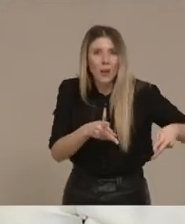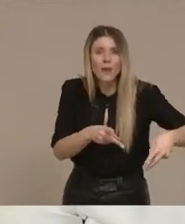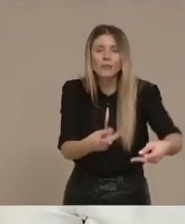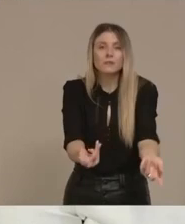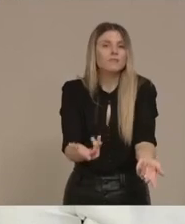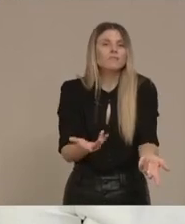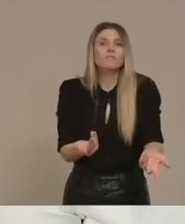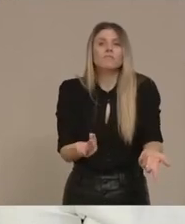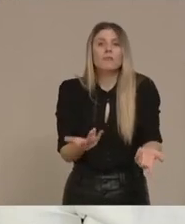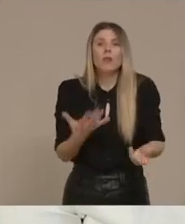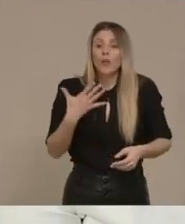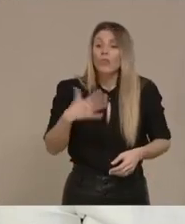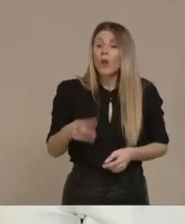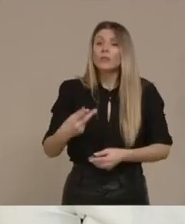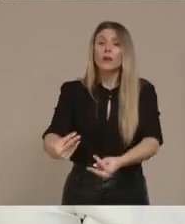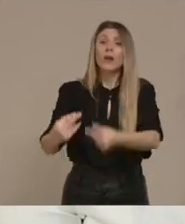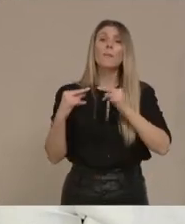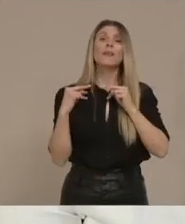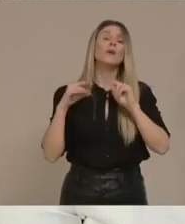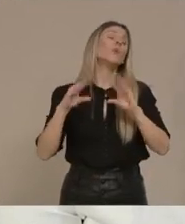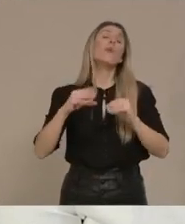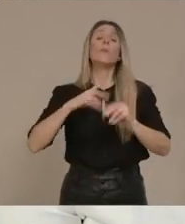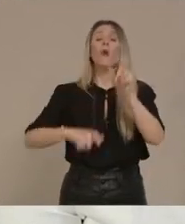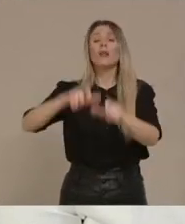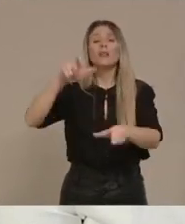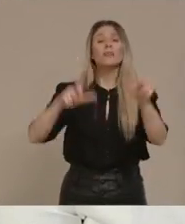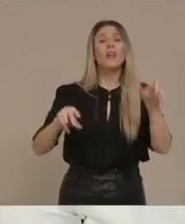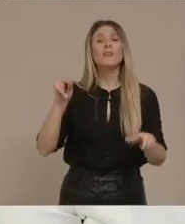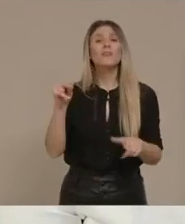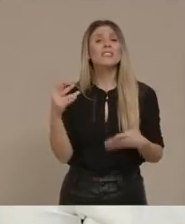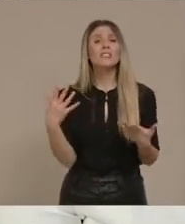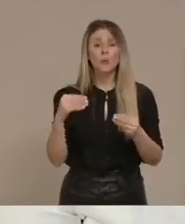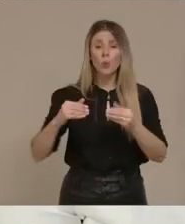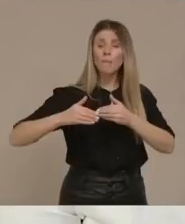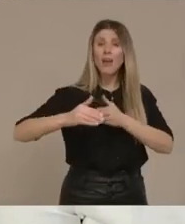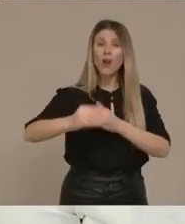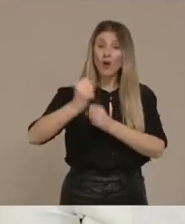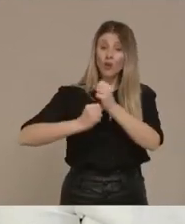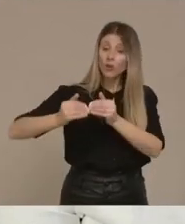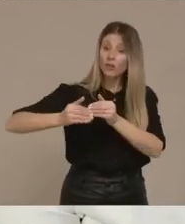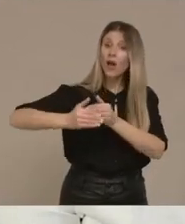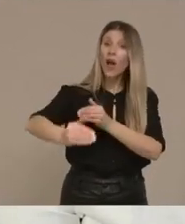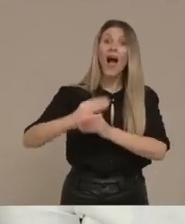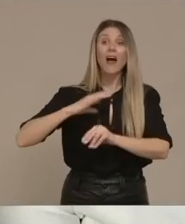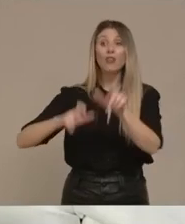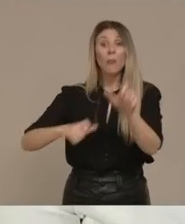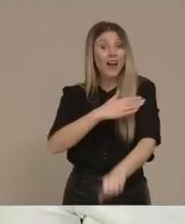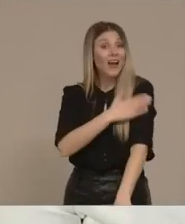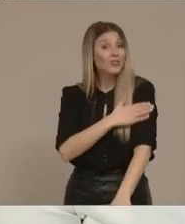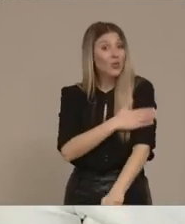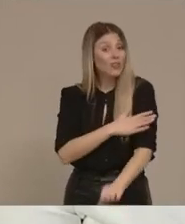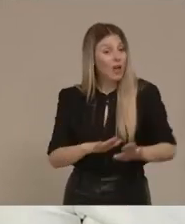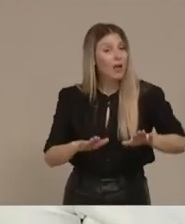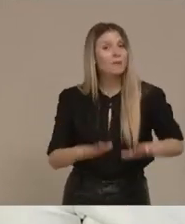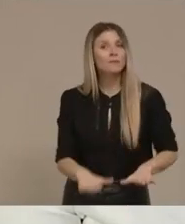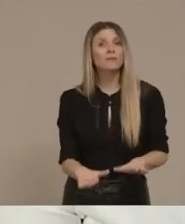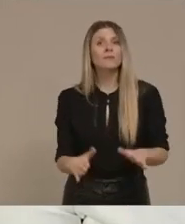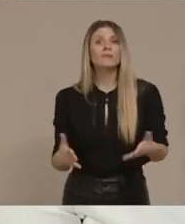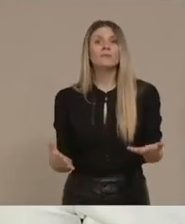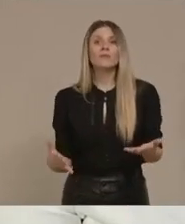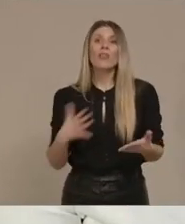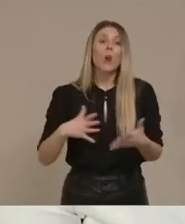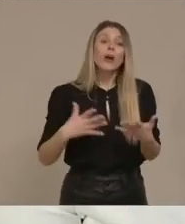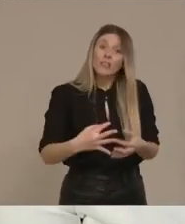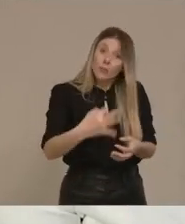μας πείτε Ειδικά για τους πολίτες Τι δεσμεύεστε για την επόμενη μέρα, για τα επόμενα χρόνια Για τους πολίτες της Καστοριάς Και θέλω κάτι ιδιαίτερο και για τη